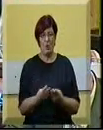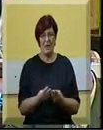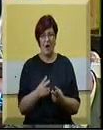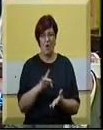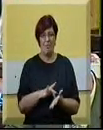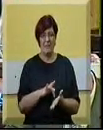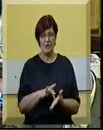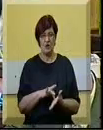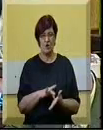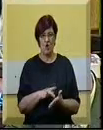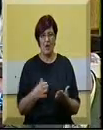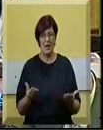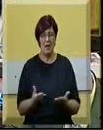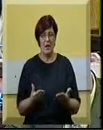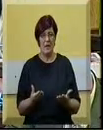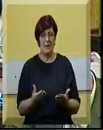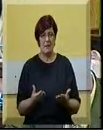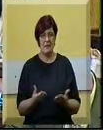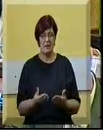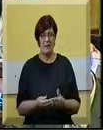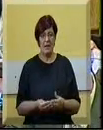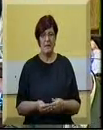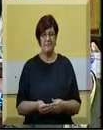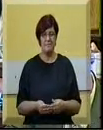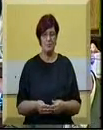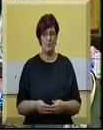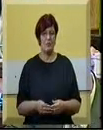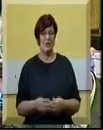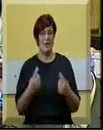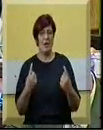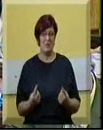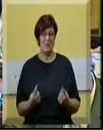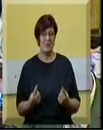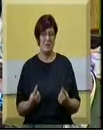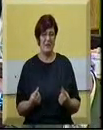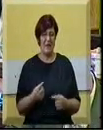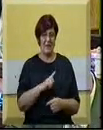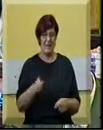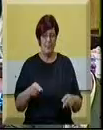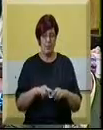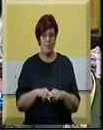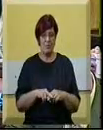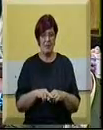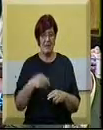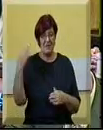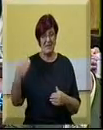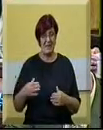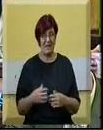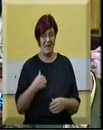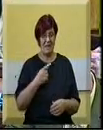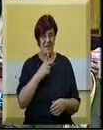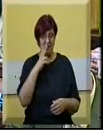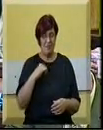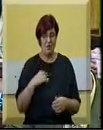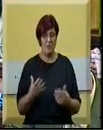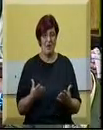mesto gde postoje nepomirljive strane. Ja ne vidim